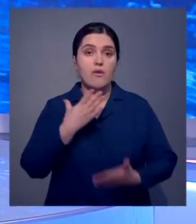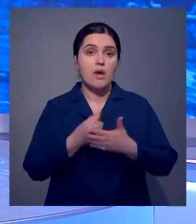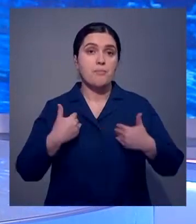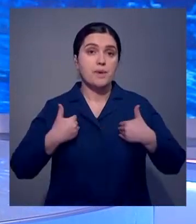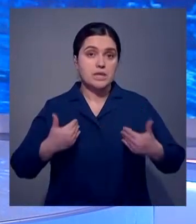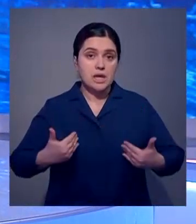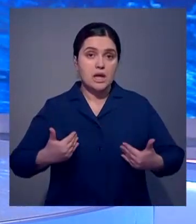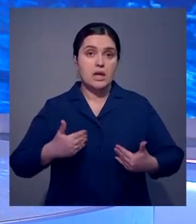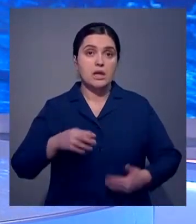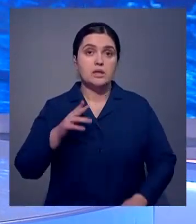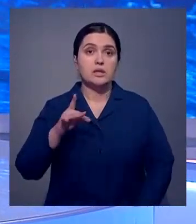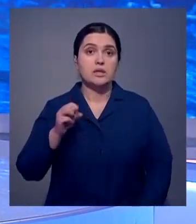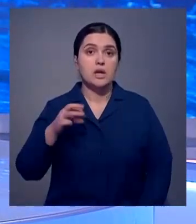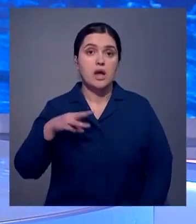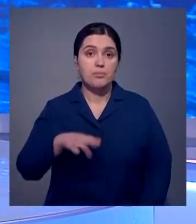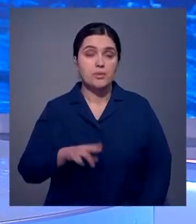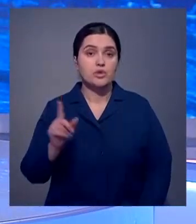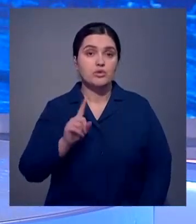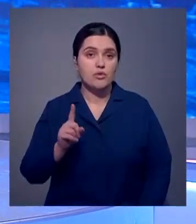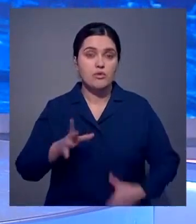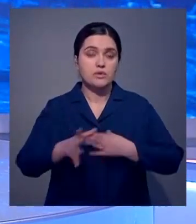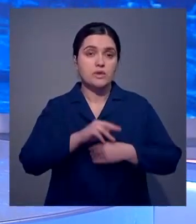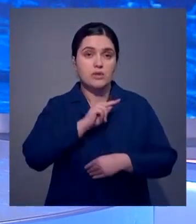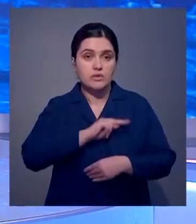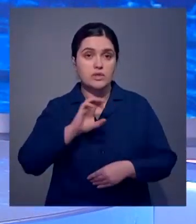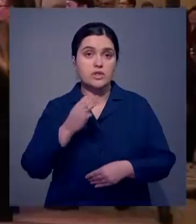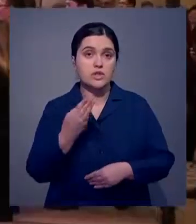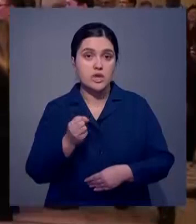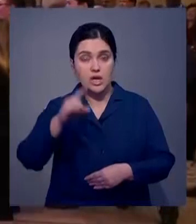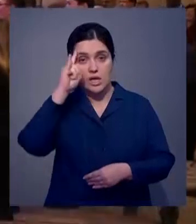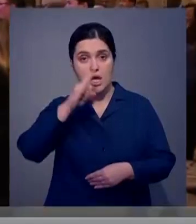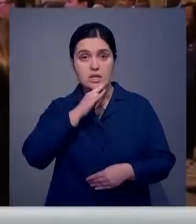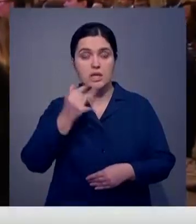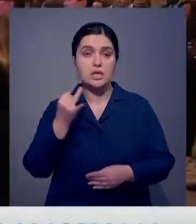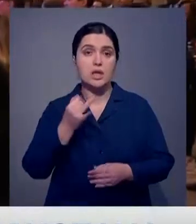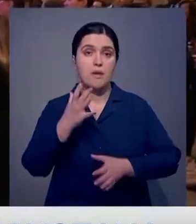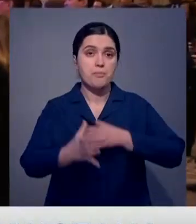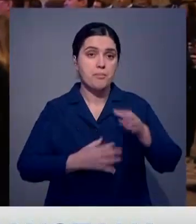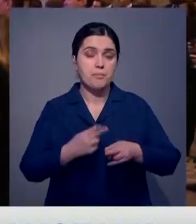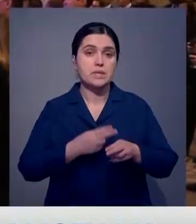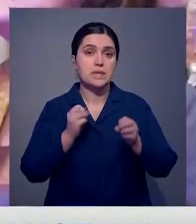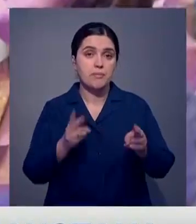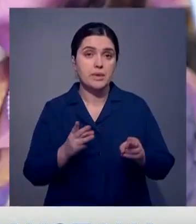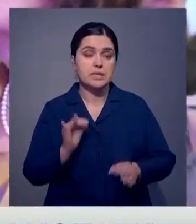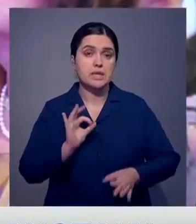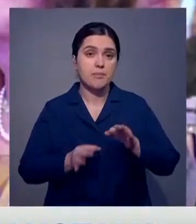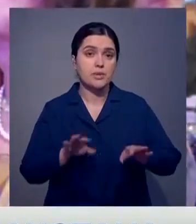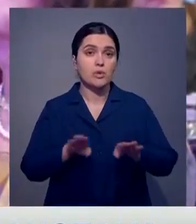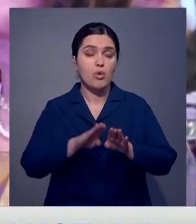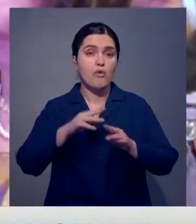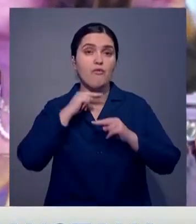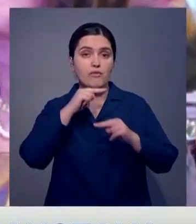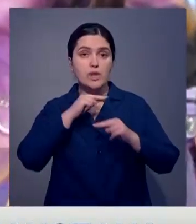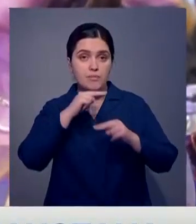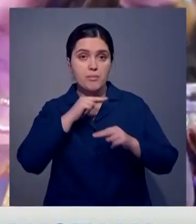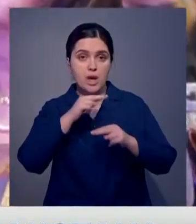своем поздравлении президент Дональд Трамп отметил, что сотрудничество между США и Казахстаном делает мир более безопасным и стабильным. Такое